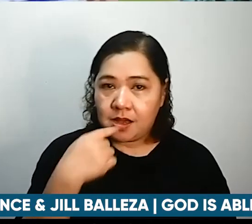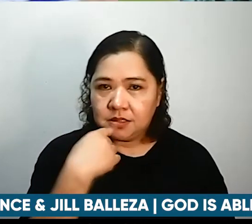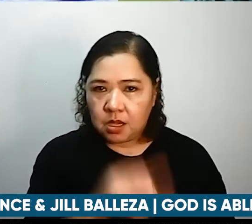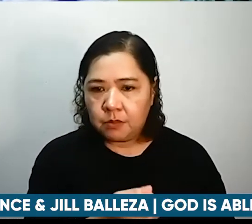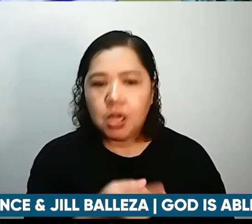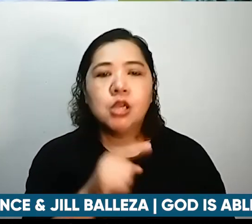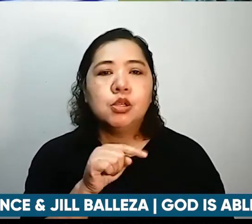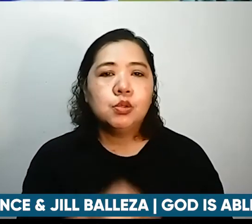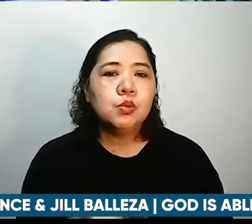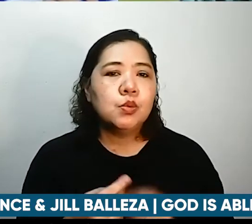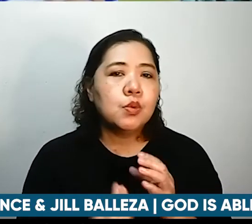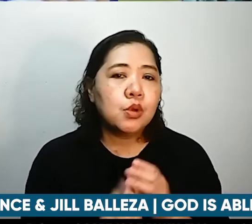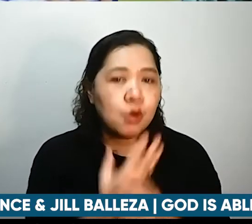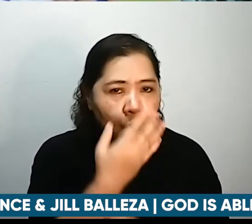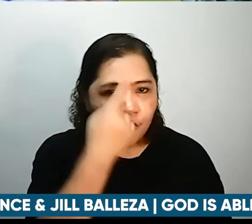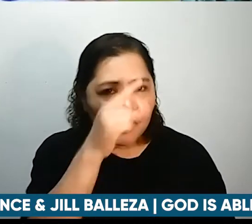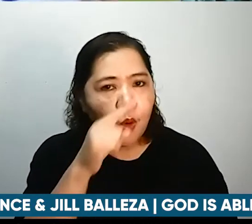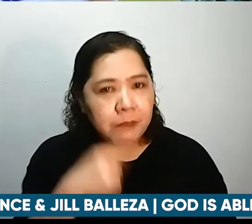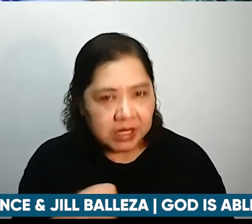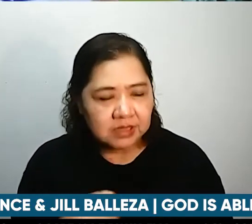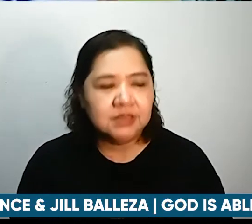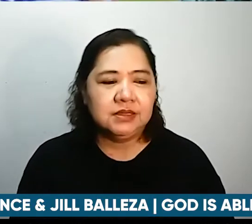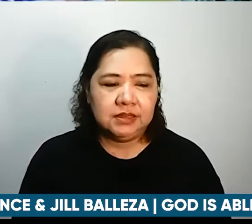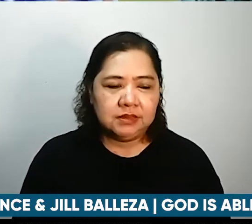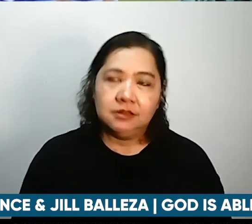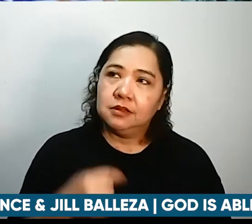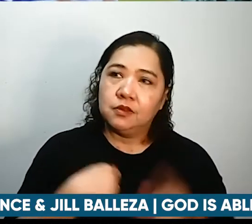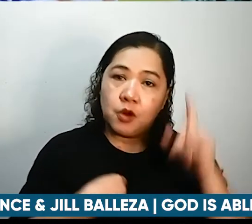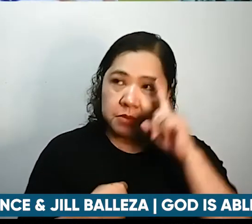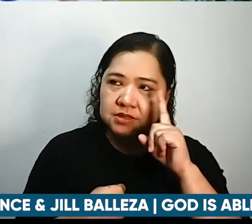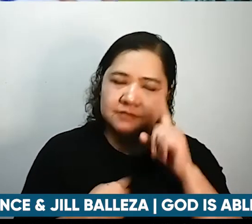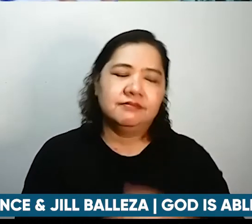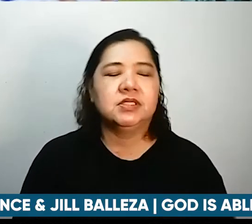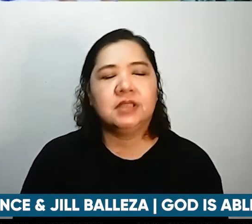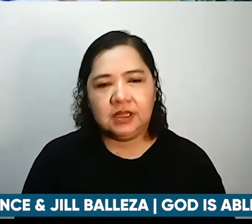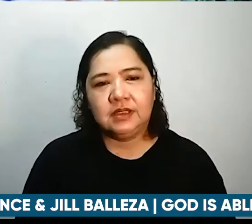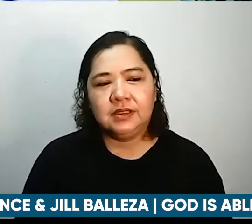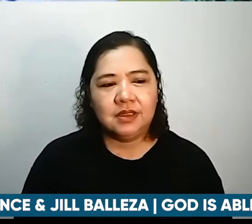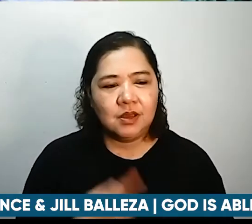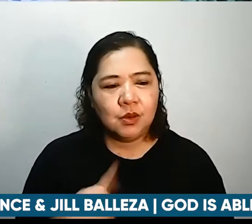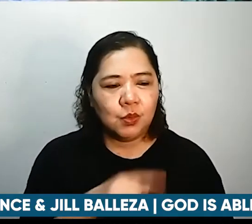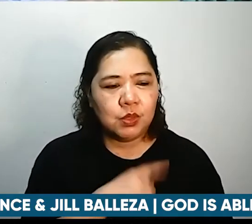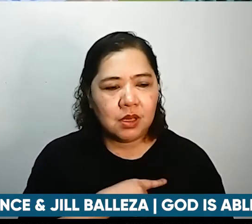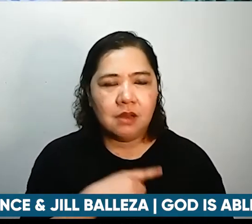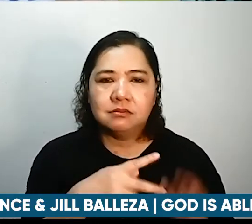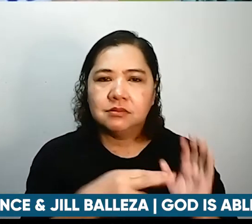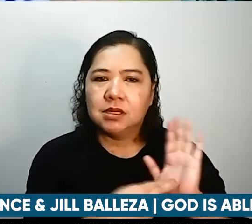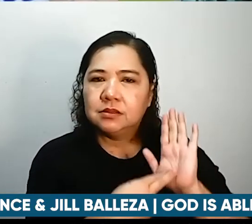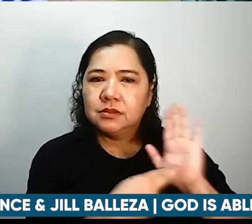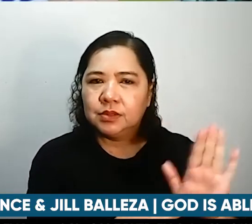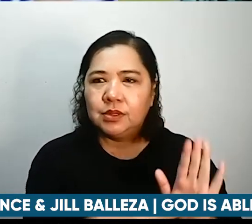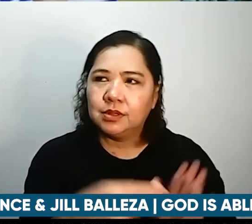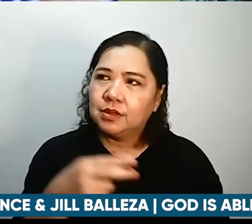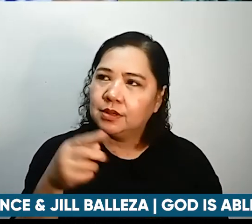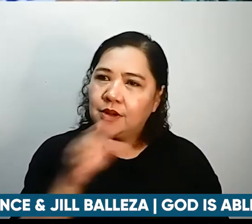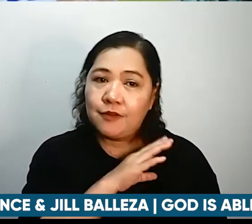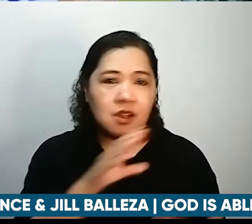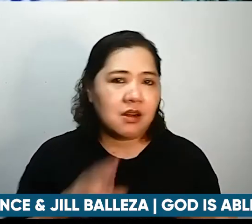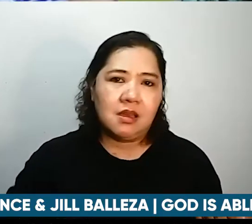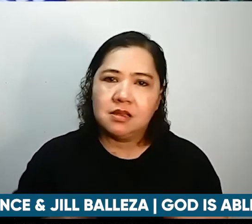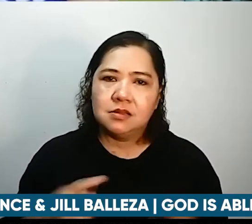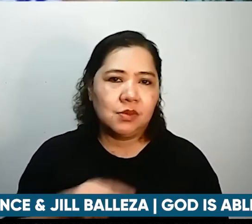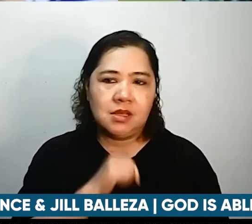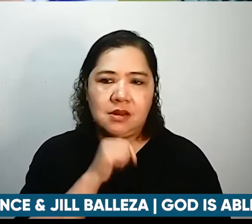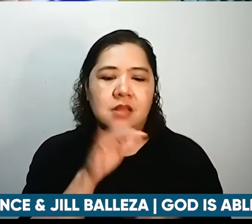again we are the ambassadors of Christ kailangan we don't dwell on one